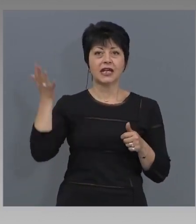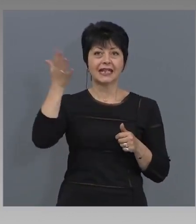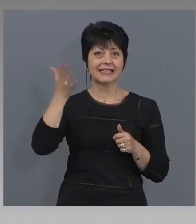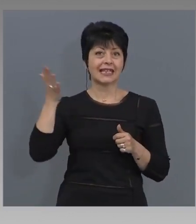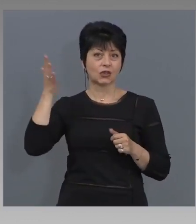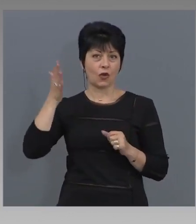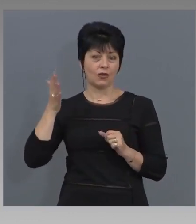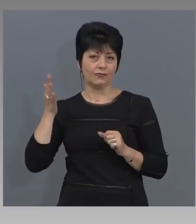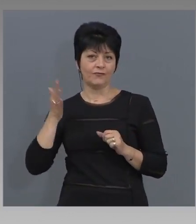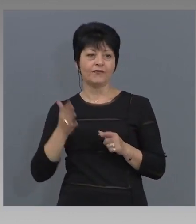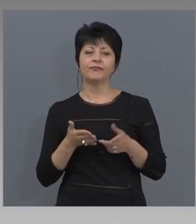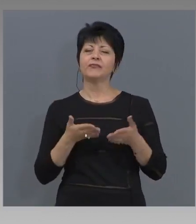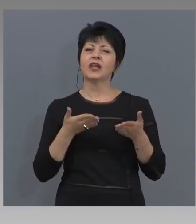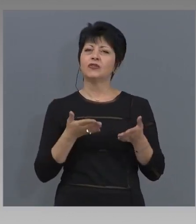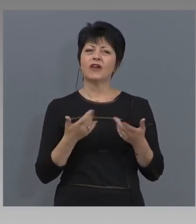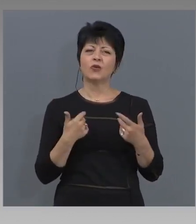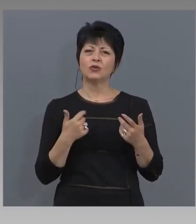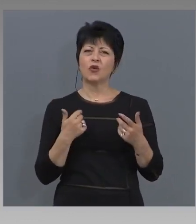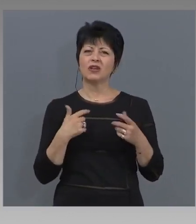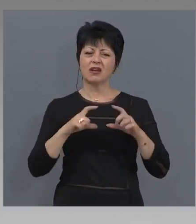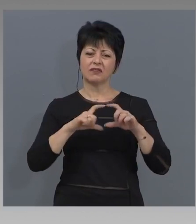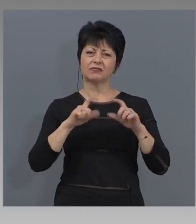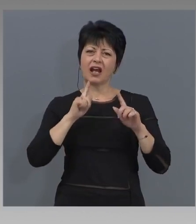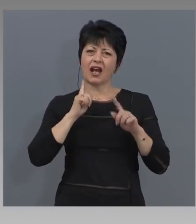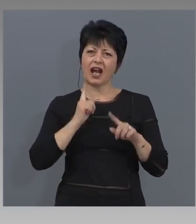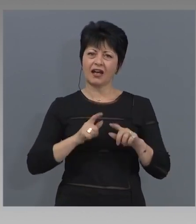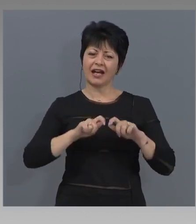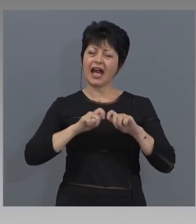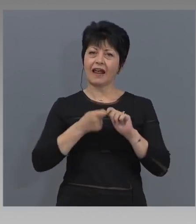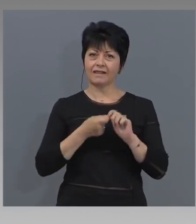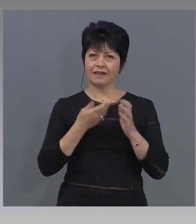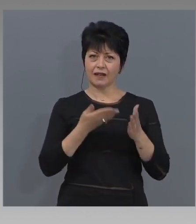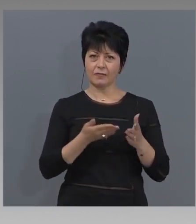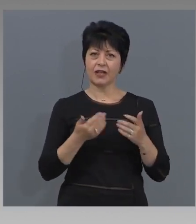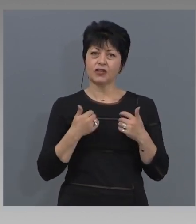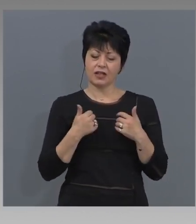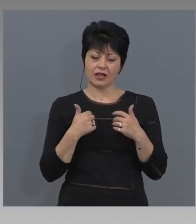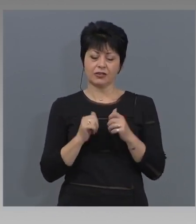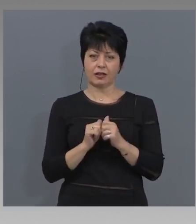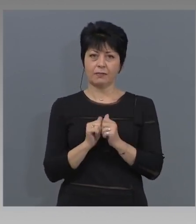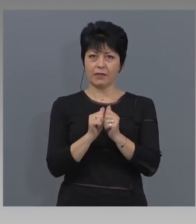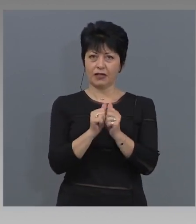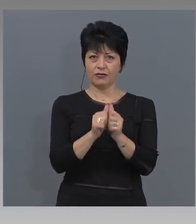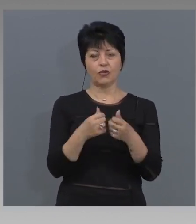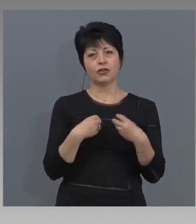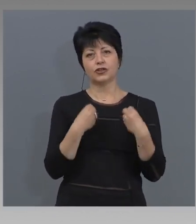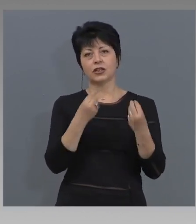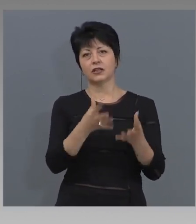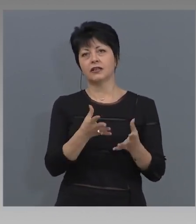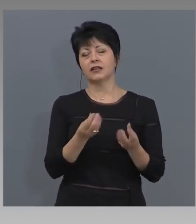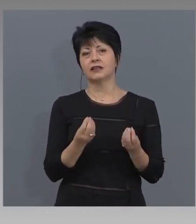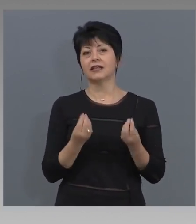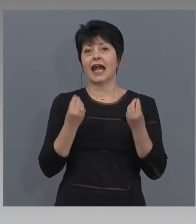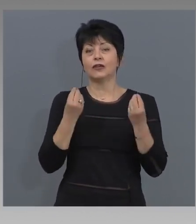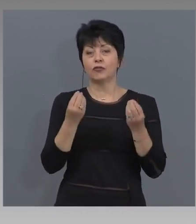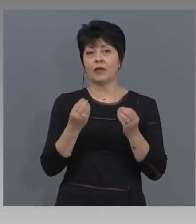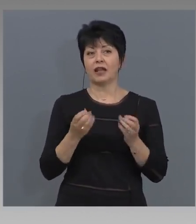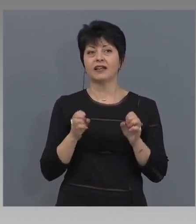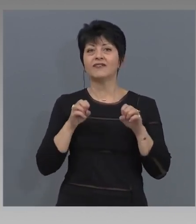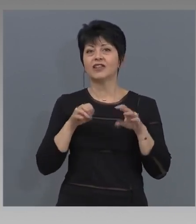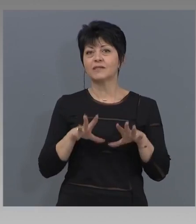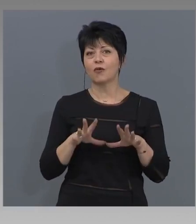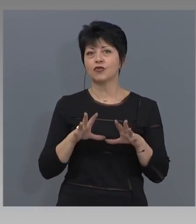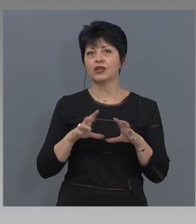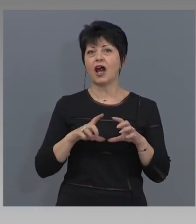Това, което ние гарантираме в тази платформа, е, че нашите партньори ще дадат най-добрата възможна оферта, която могат да си